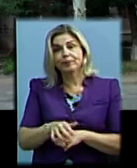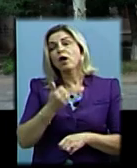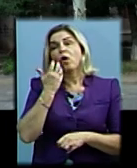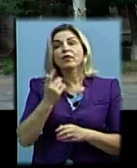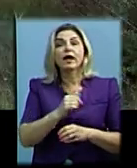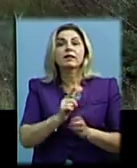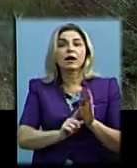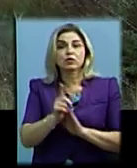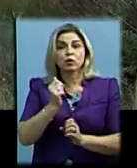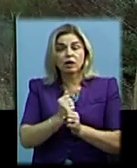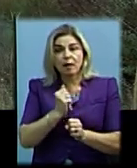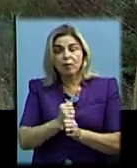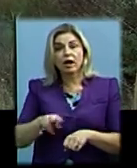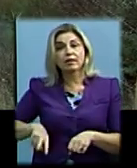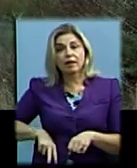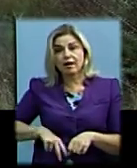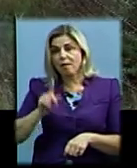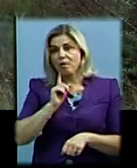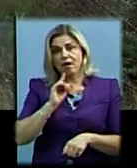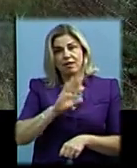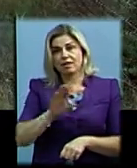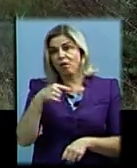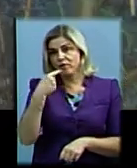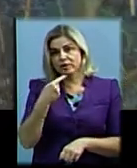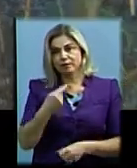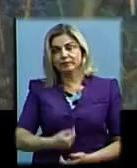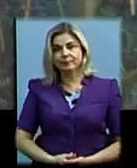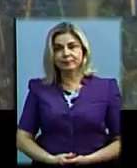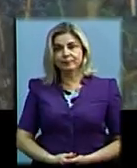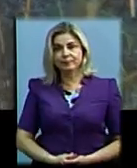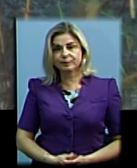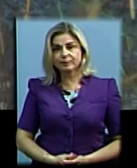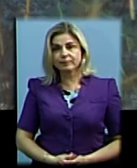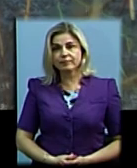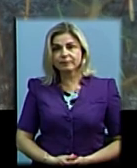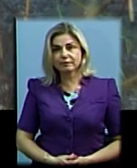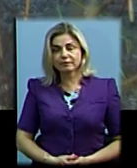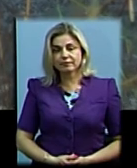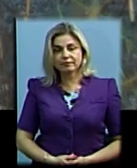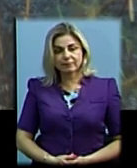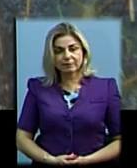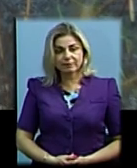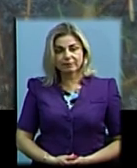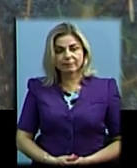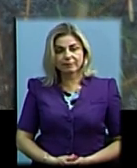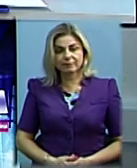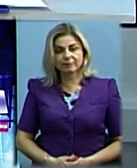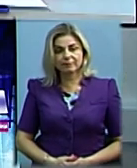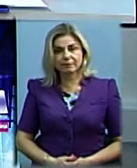розпочнуться роботи, Борис Доденко поки не каже. Євгенія Голубова, Юлія Кузкова, телевізійні новини Миколаївщини.